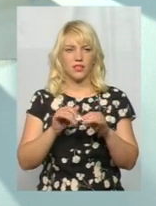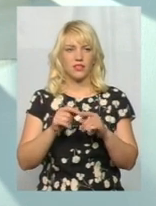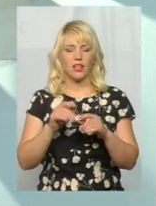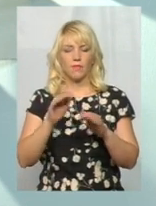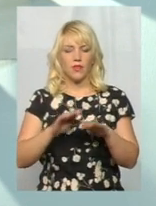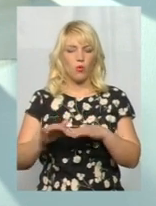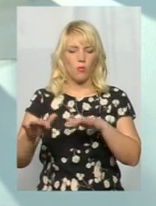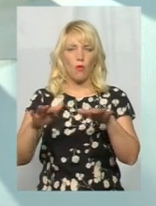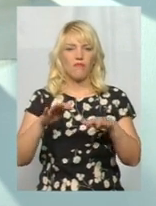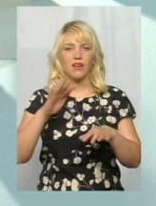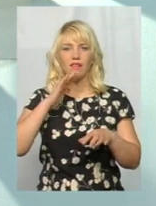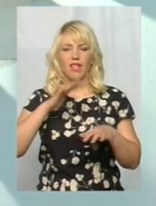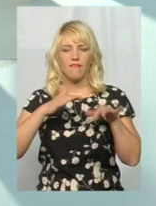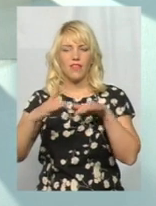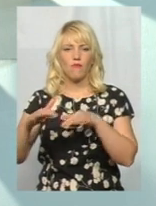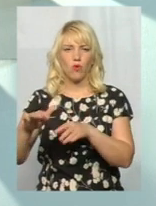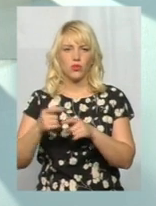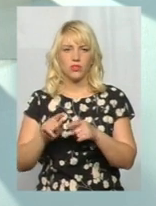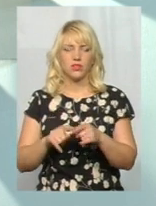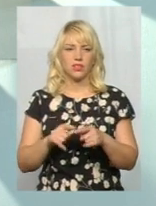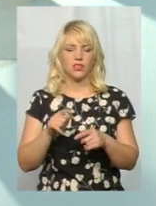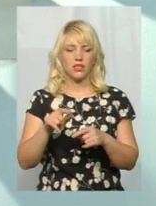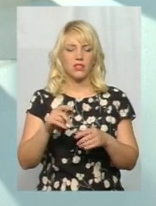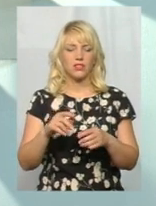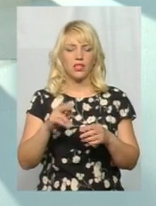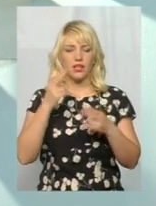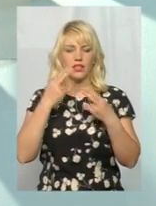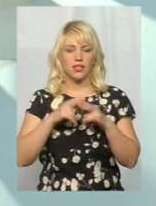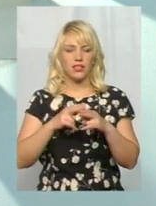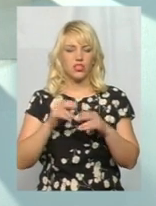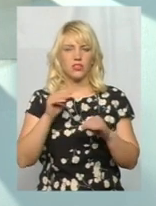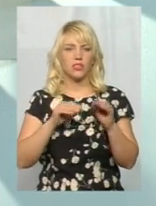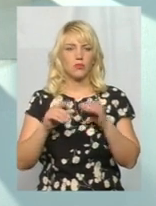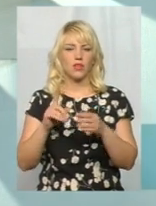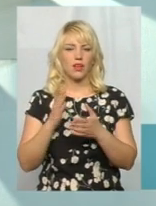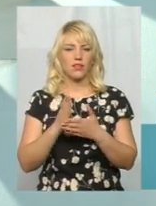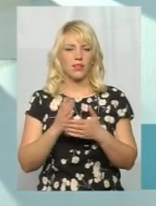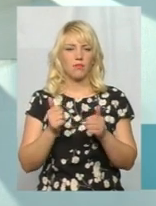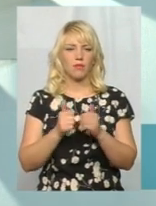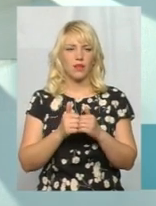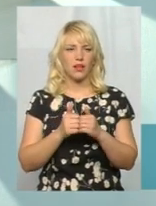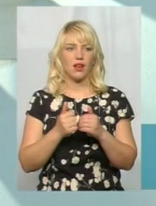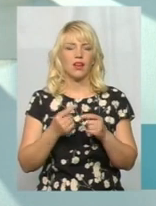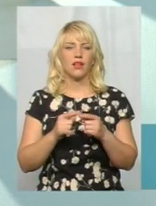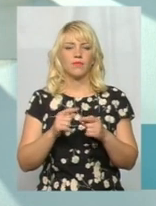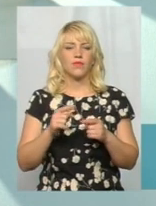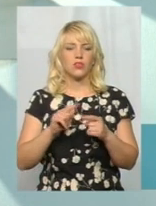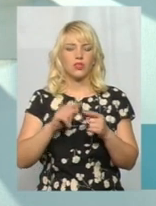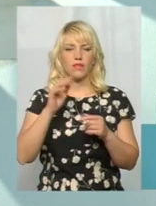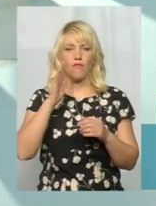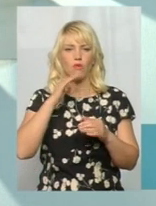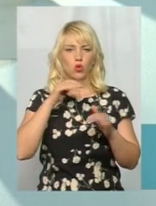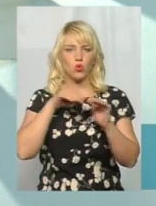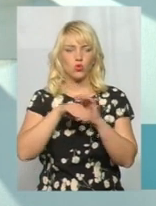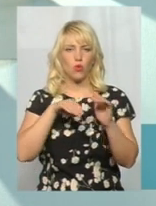Случі у районі гідротехнічної споруди, яка знаходиться біля верхів'я Казмінського досховища, також у самому верхів'ї Казмінського досховища.